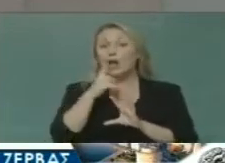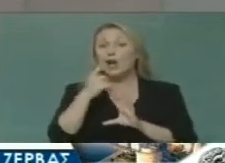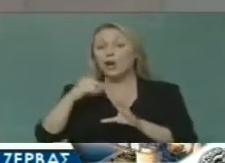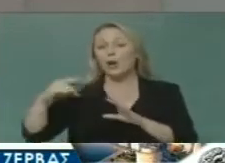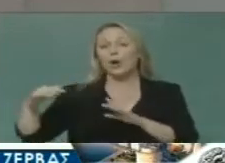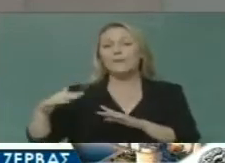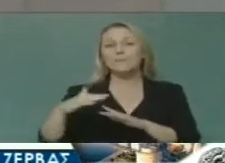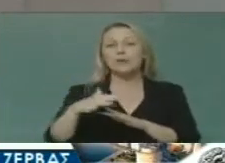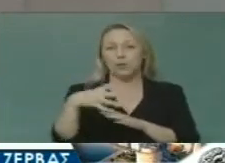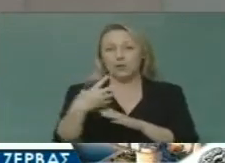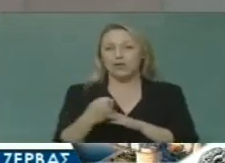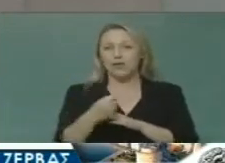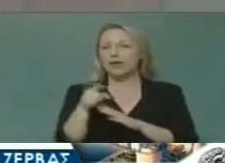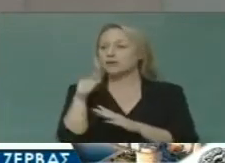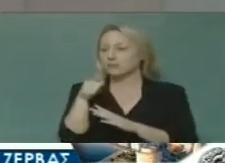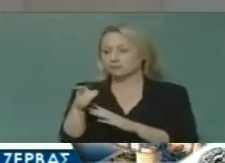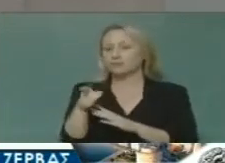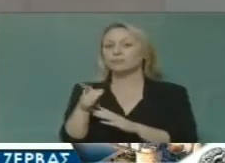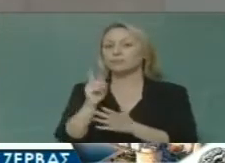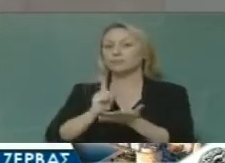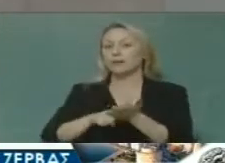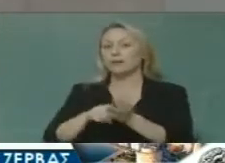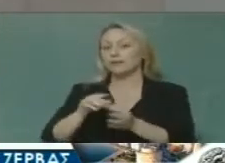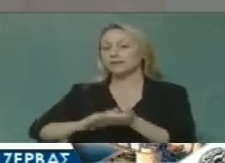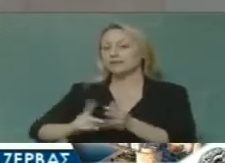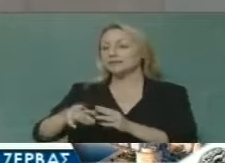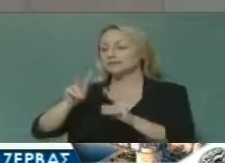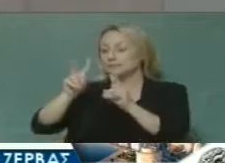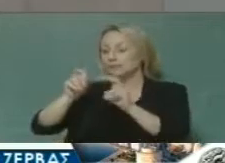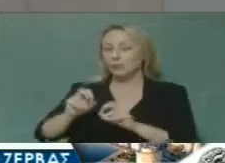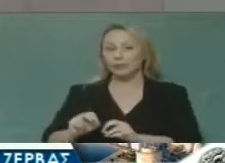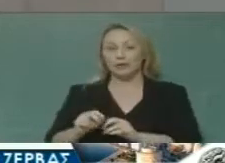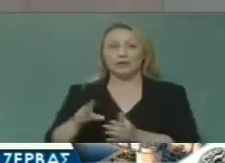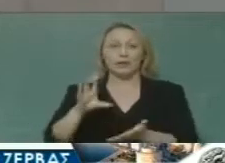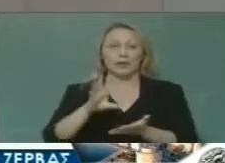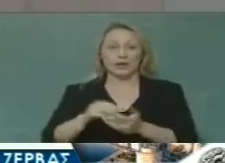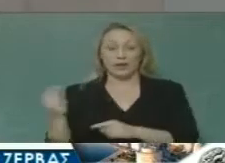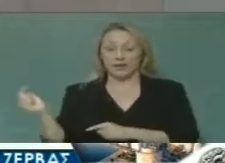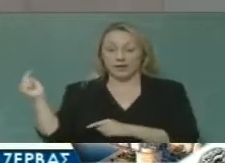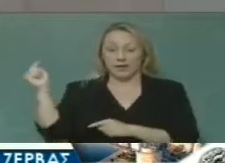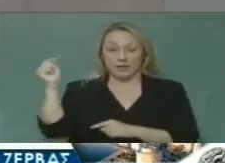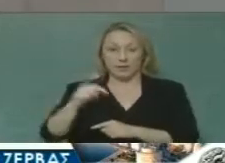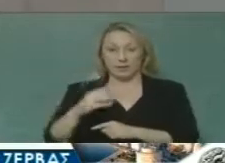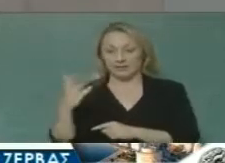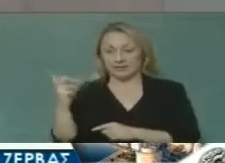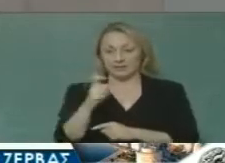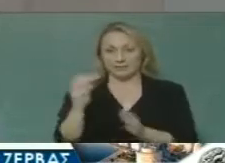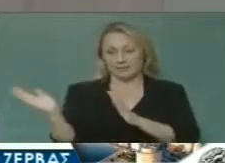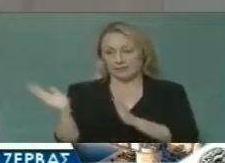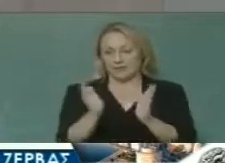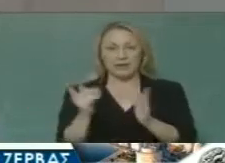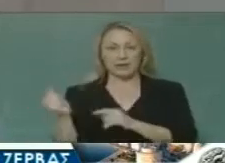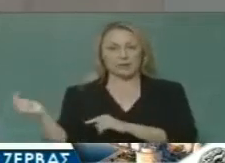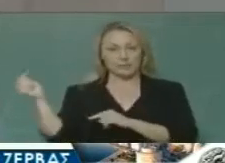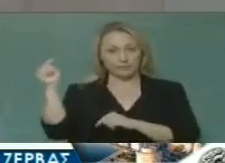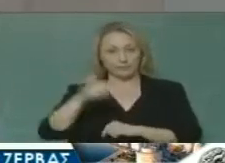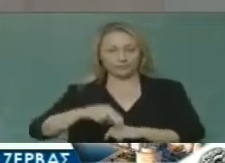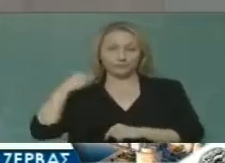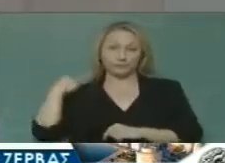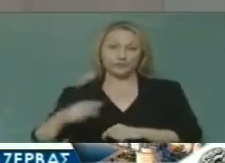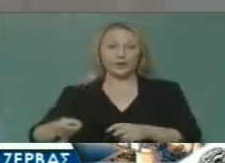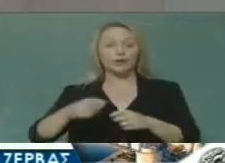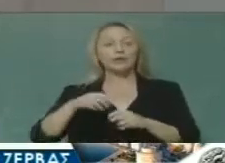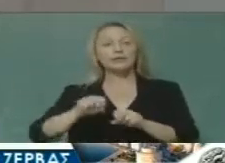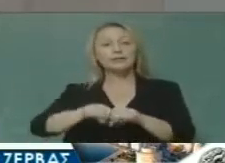μεγάλο βαθμό τη ζωή των πολιτών. Φέραμε στο Δημοτικό Συμβούλιο σε εκείνο το τετράμινο στο οποίο αναφερόμαστε το ζήτημα της